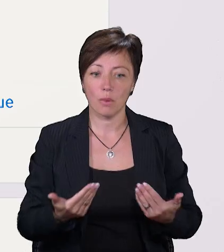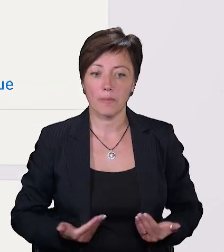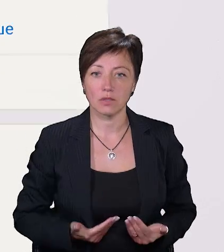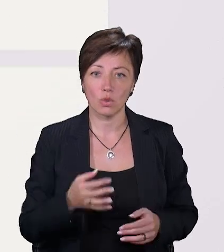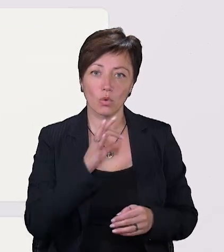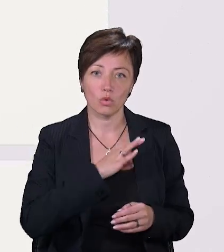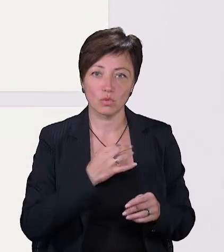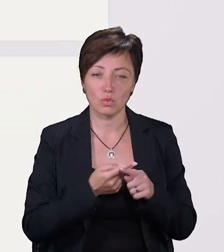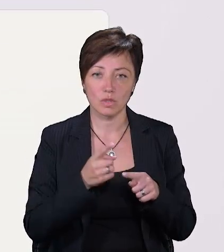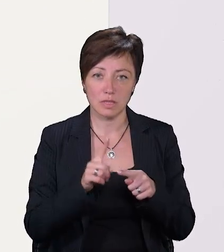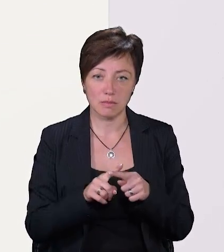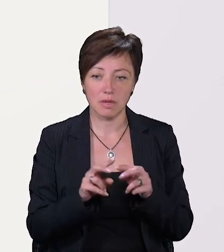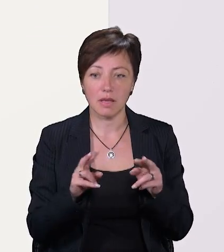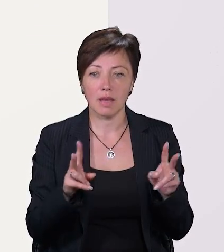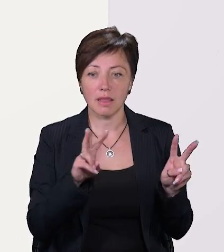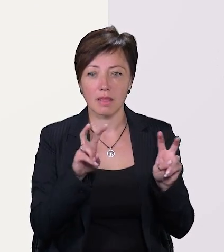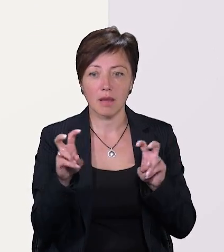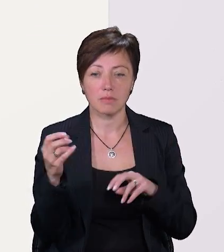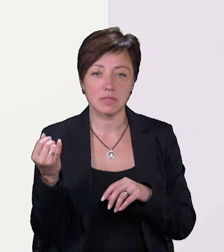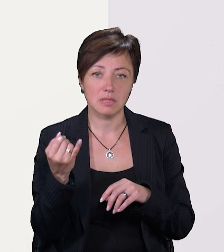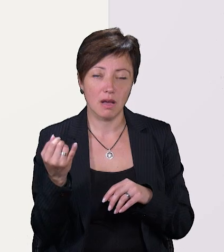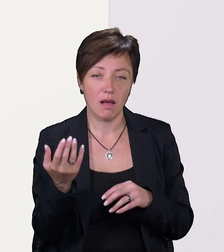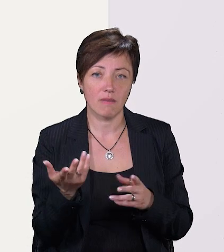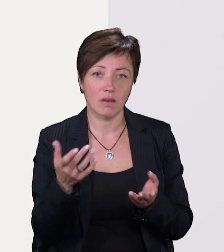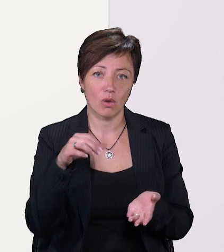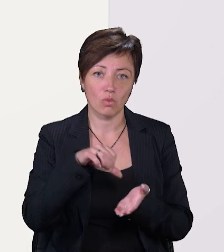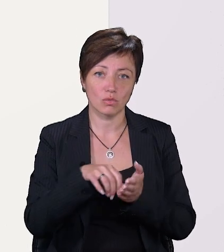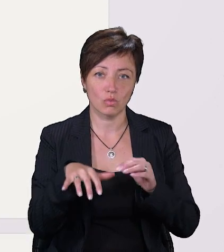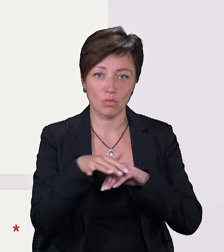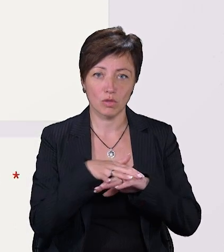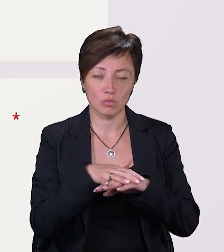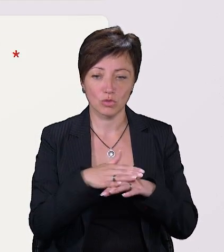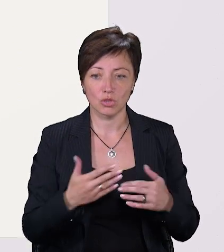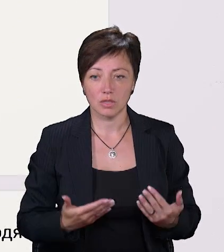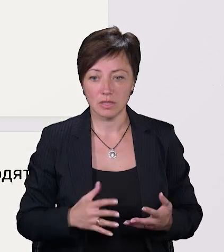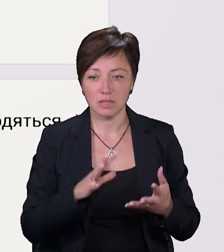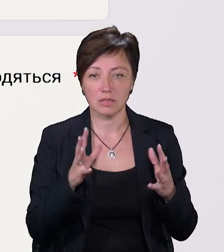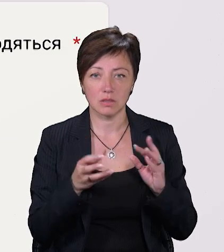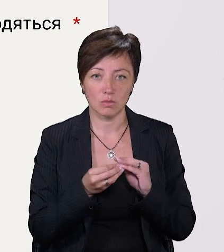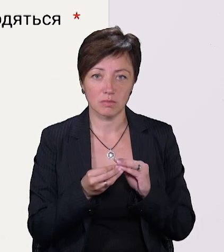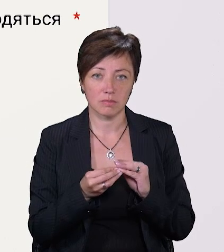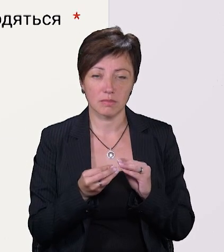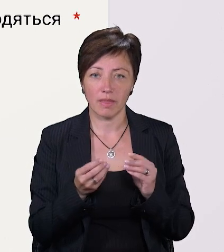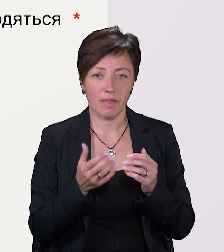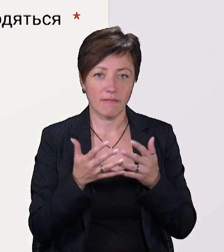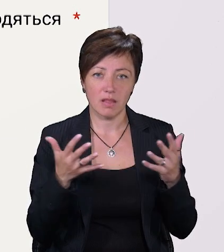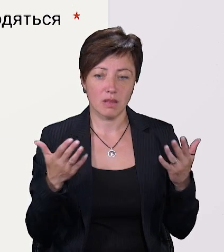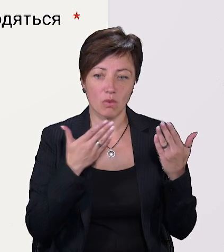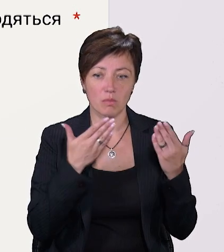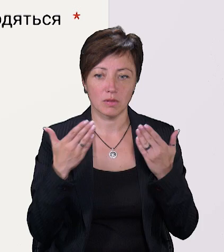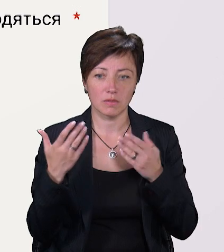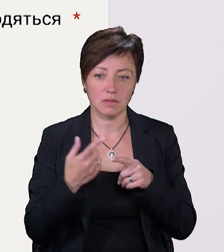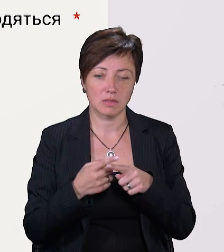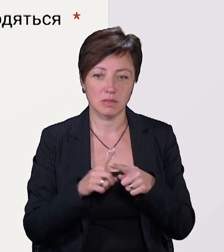користуються цими інструментами, які теми їм цікаві для участі в громадському житті. Загалом все-таки досить невелике опитування, я думаю, це